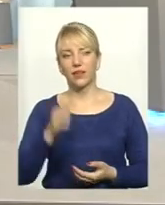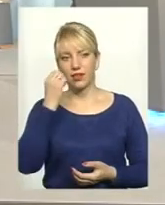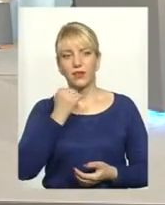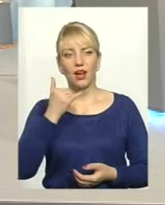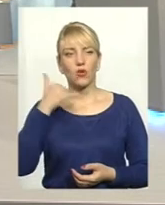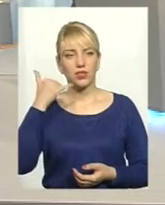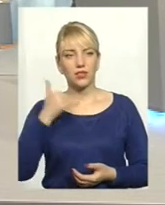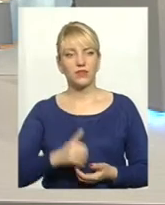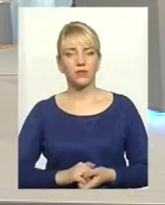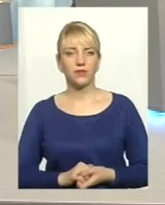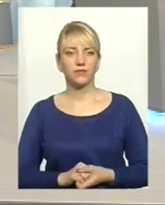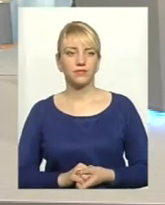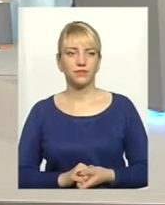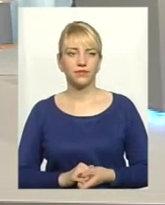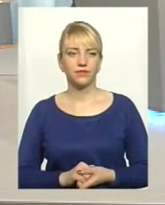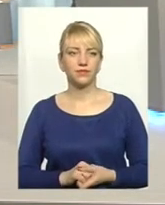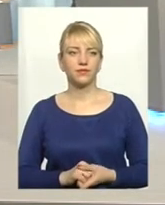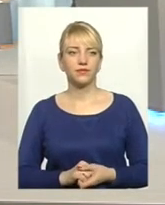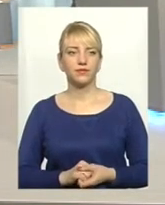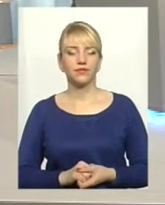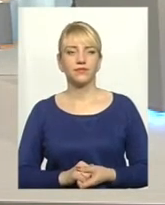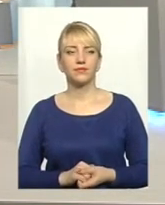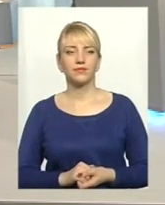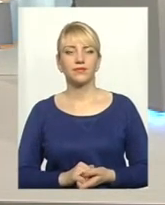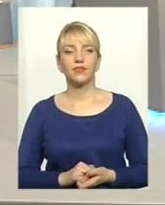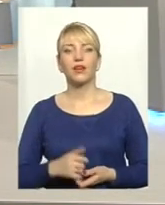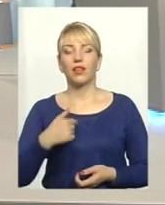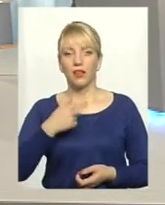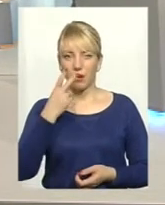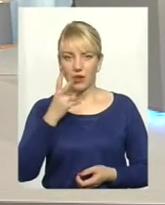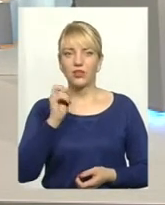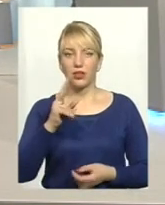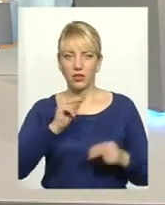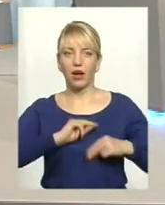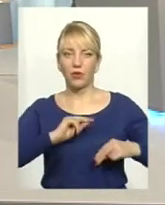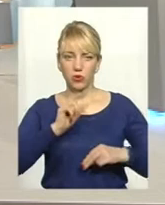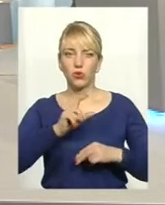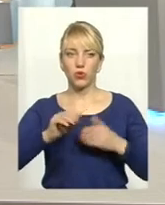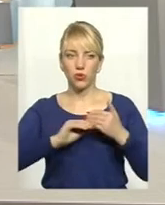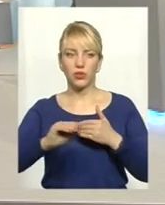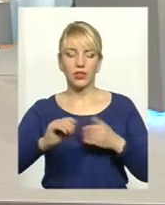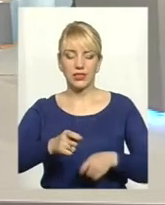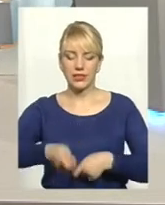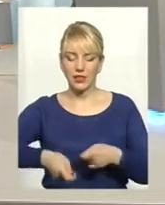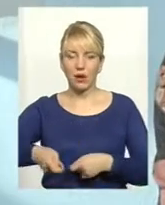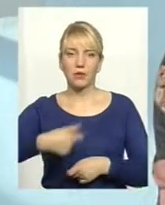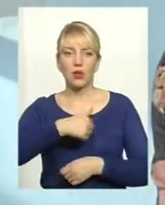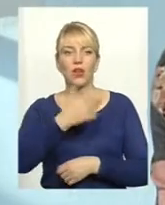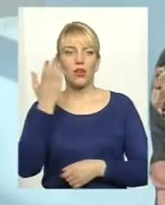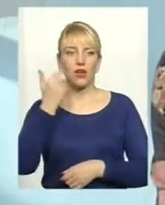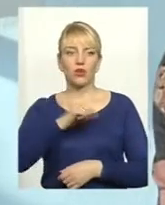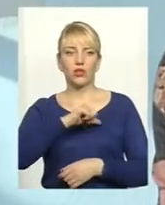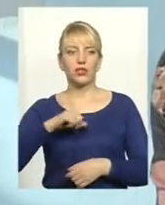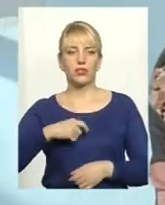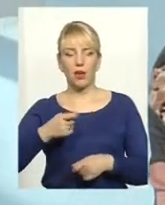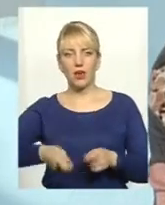пішнявся пані Ванди. Дякую, я було перше. Давайте. Я бачила, працюють люди на полях з сапками. Я сама, коли сапала